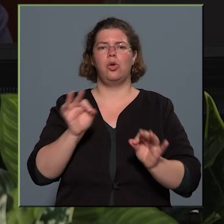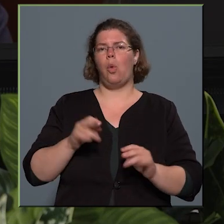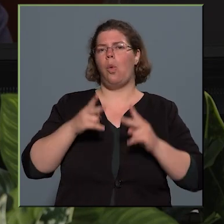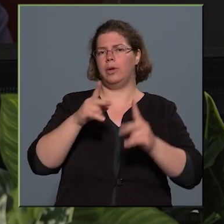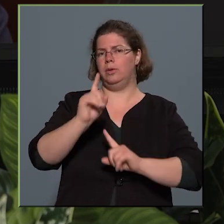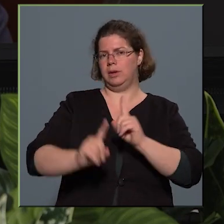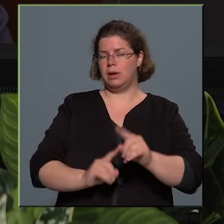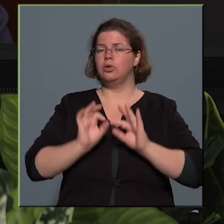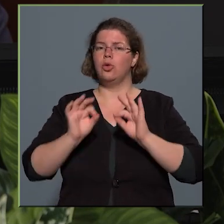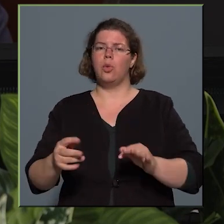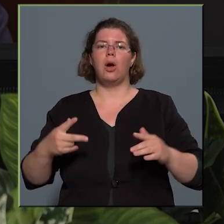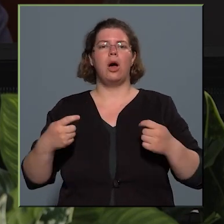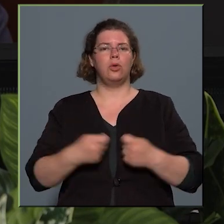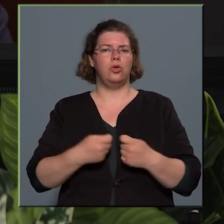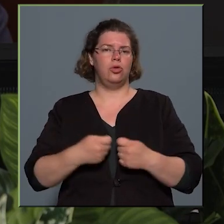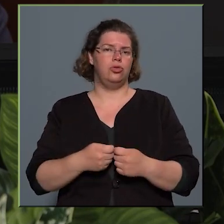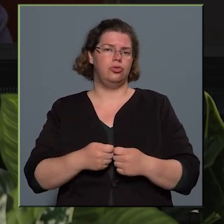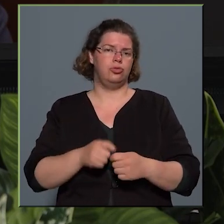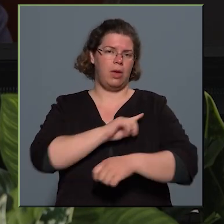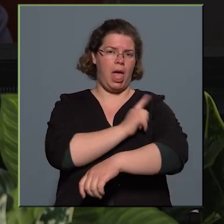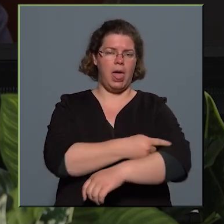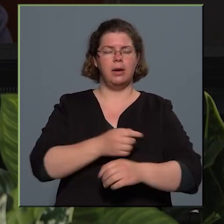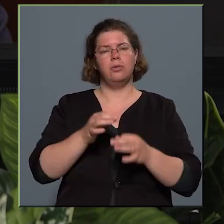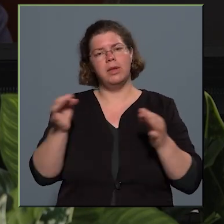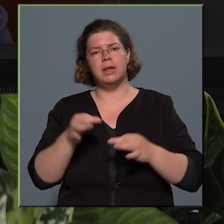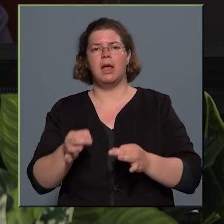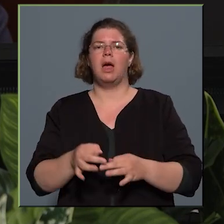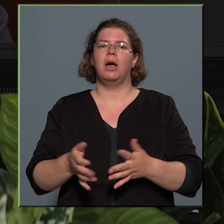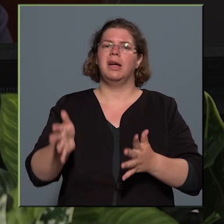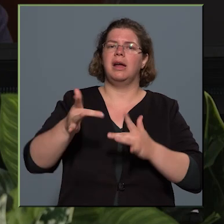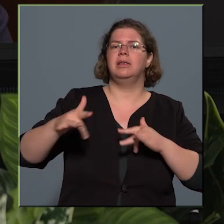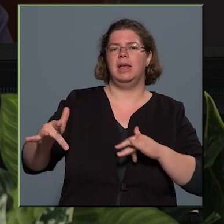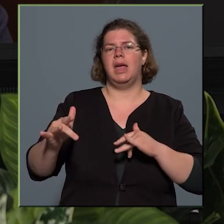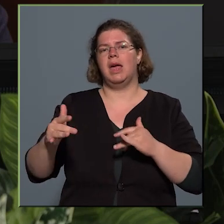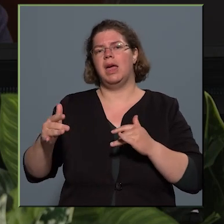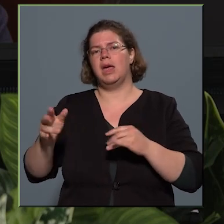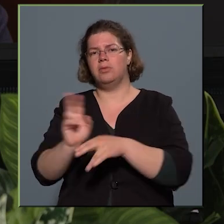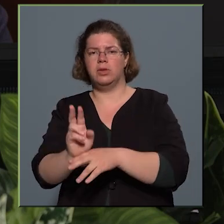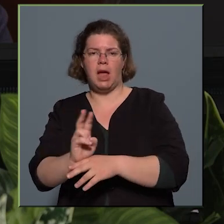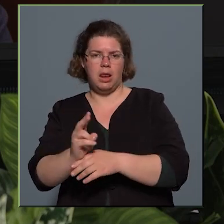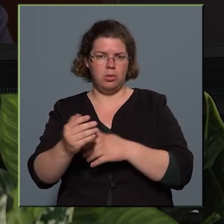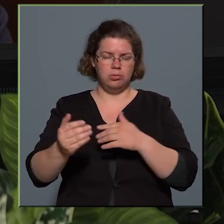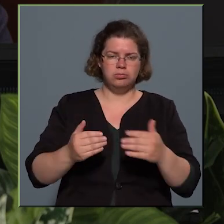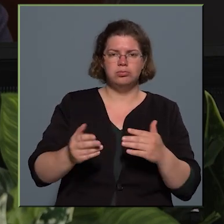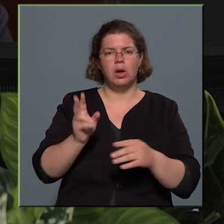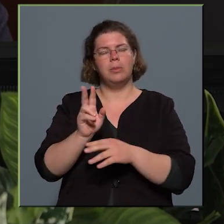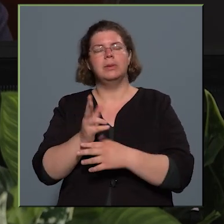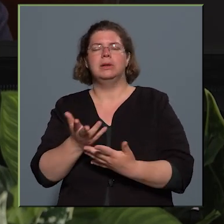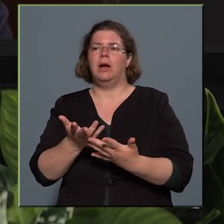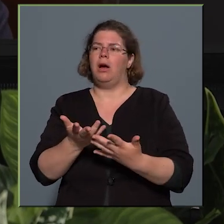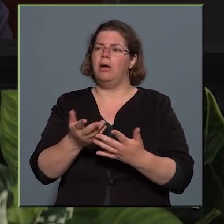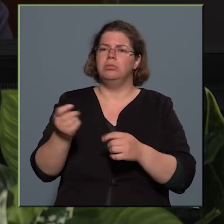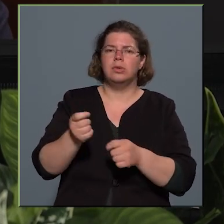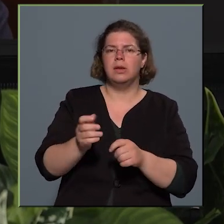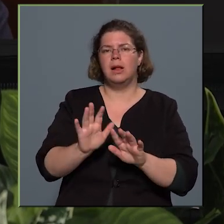erőfeszítések, akár térfigyelő kamera rendszer működtetésben, szlömös önöttevetek szalálásában, és